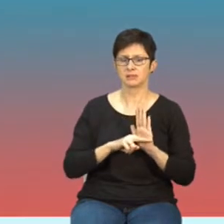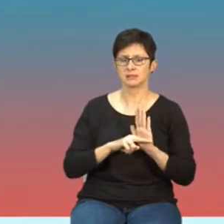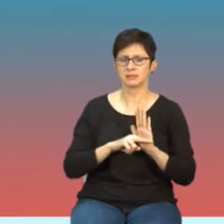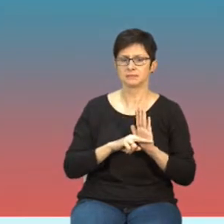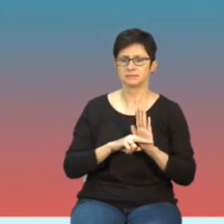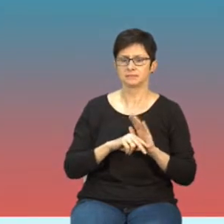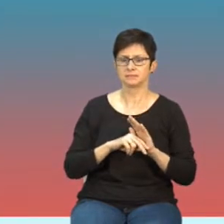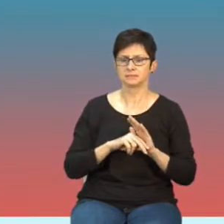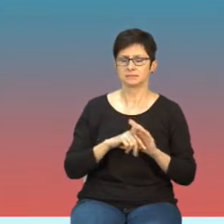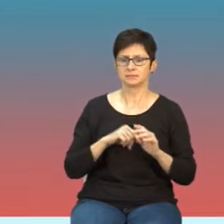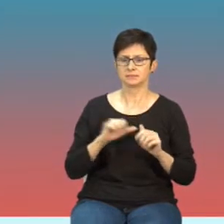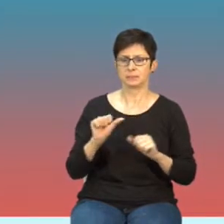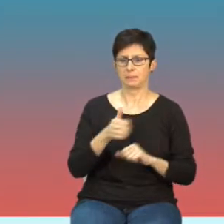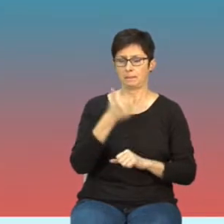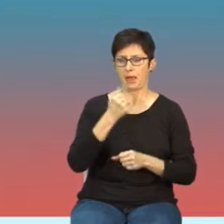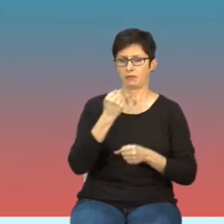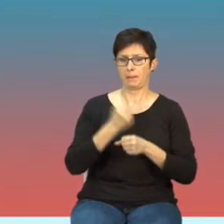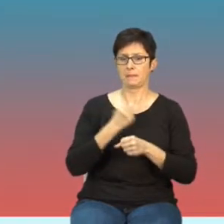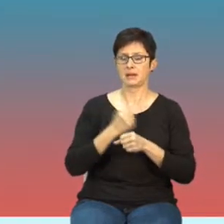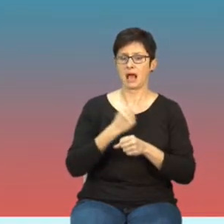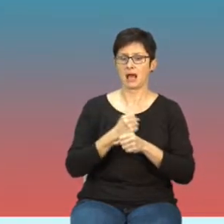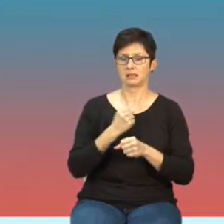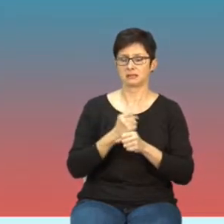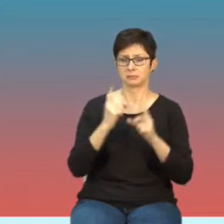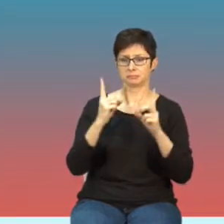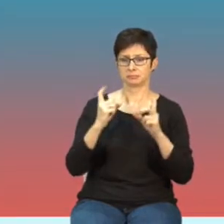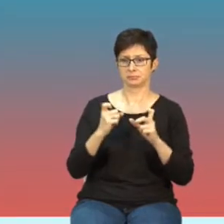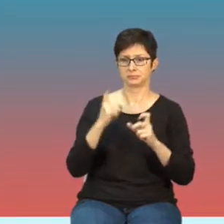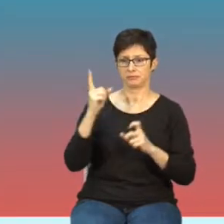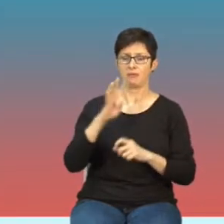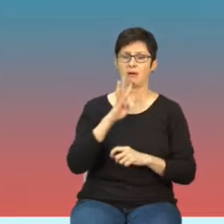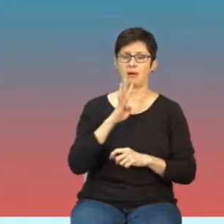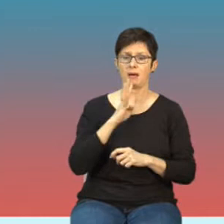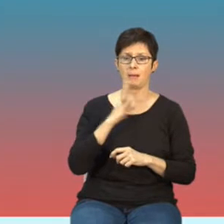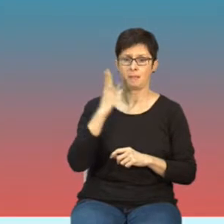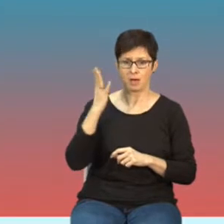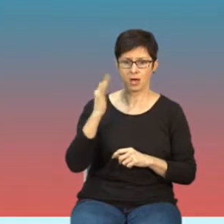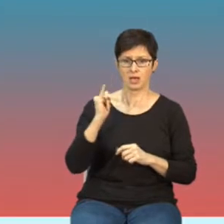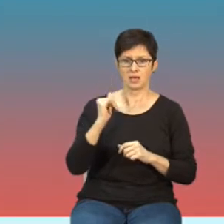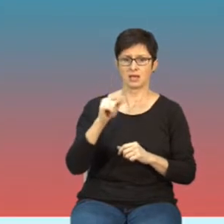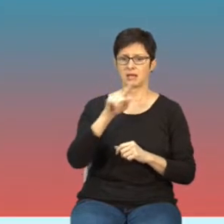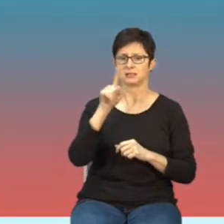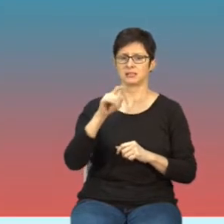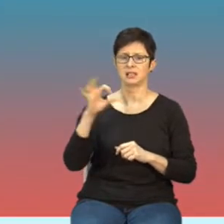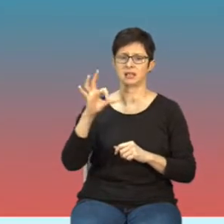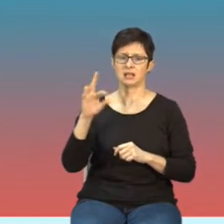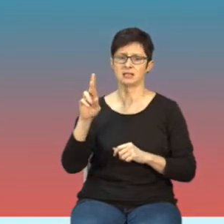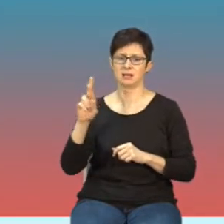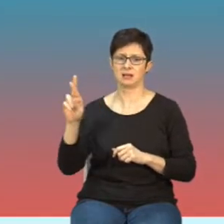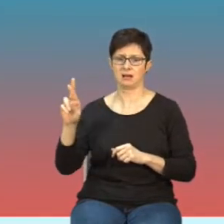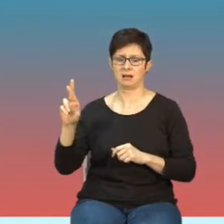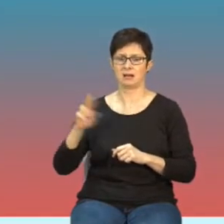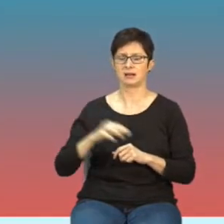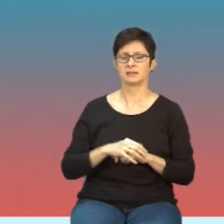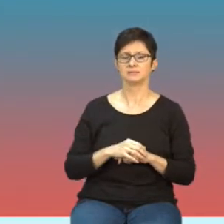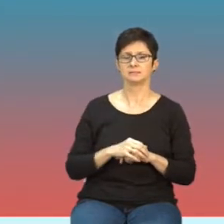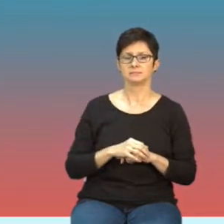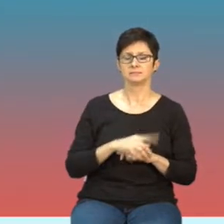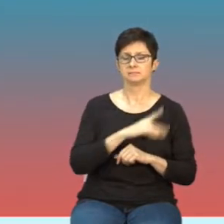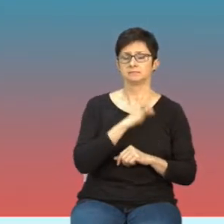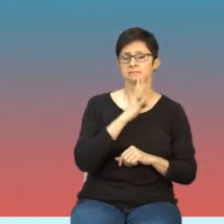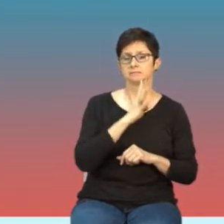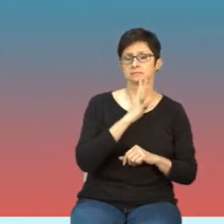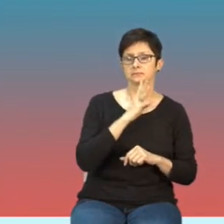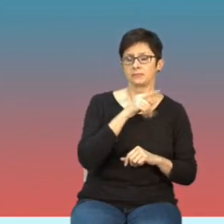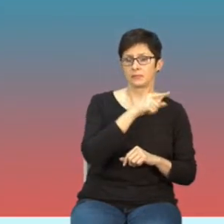pierwsze prace oczywiście zaczęły się w Stanach Zjednoczonych i Związku Radzieckim. W Stanach Zjednoczonych